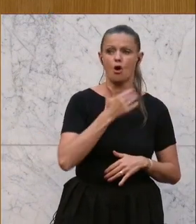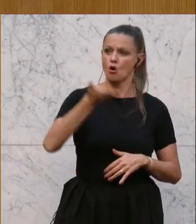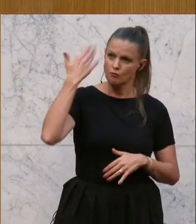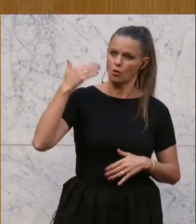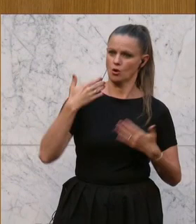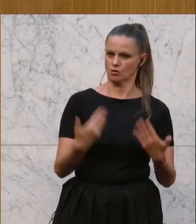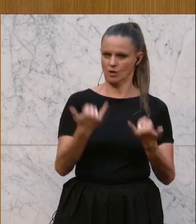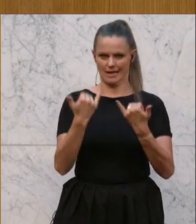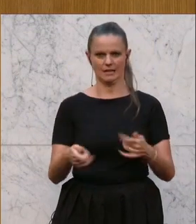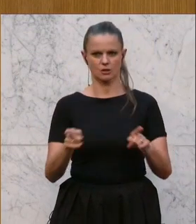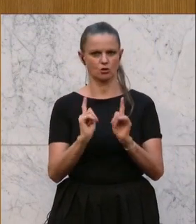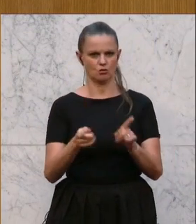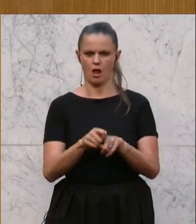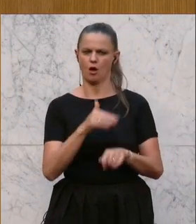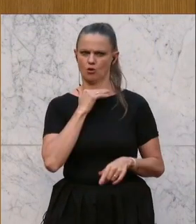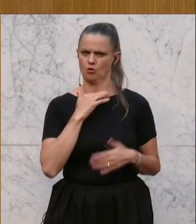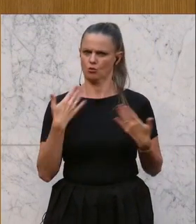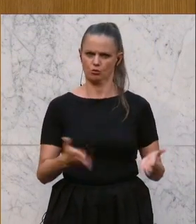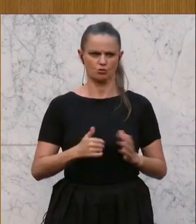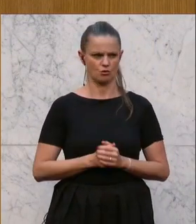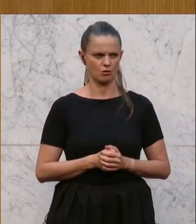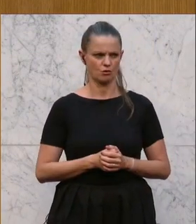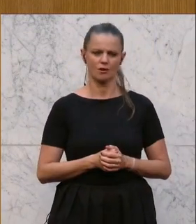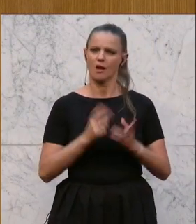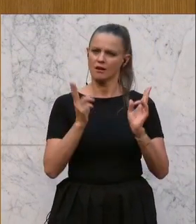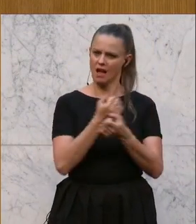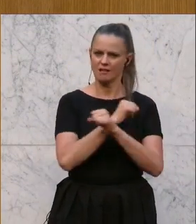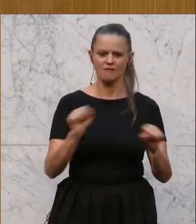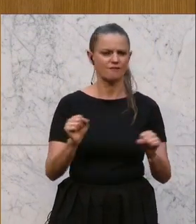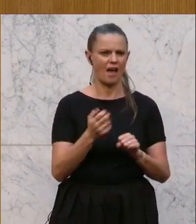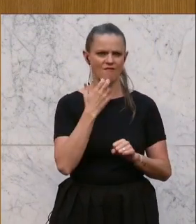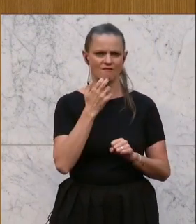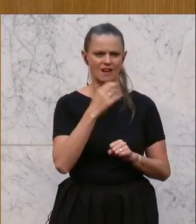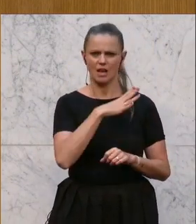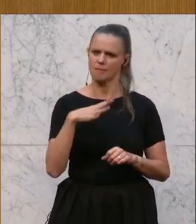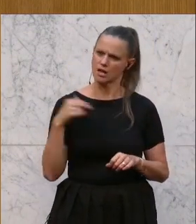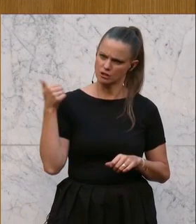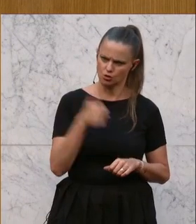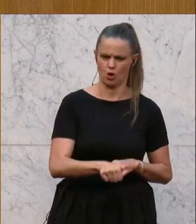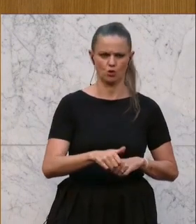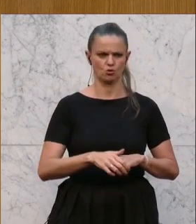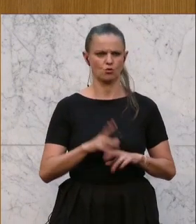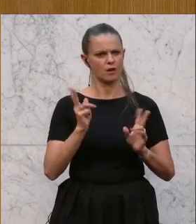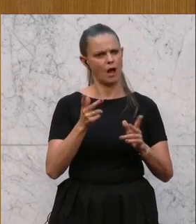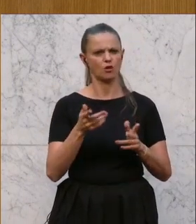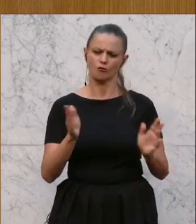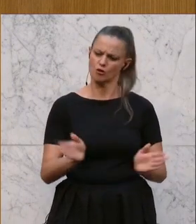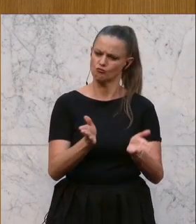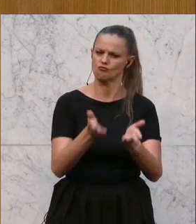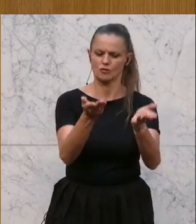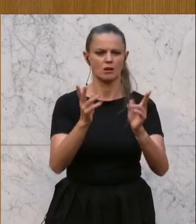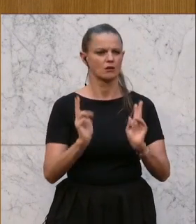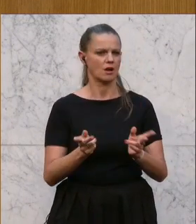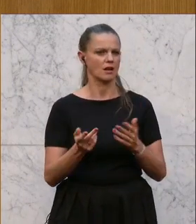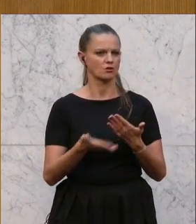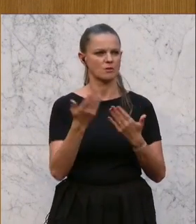und das sollte auch heute ausreichend sein. Man kann gerne dazu den freiwilligen Master draufsetzen. Da können Sie dann auch Anreize schaffen, vielleicht